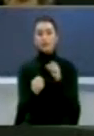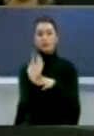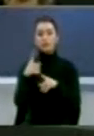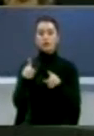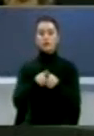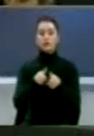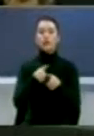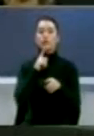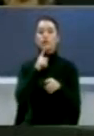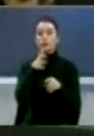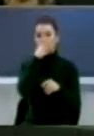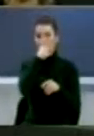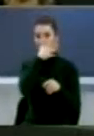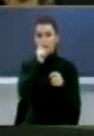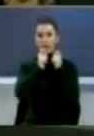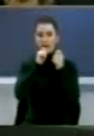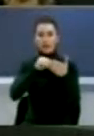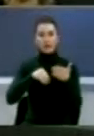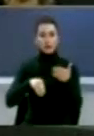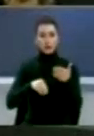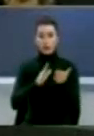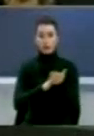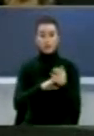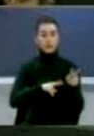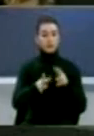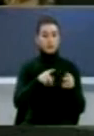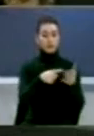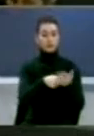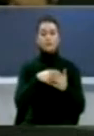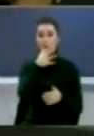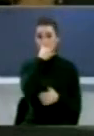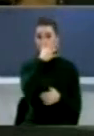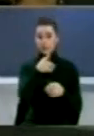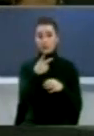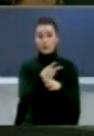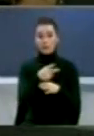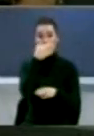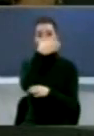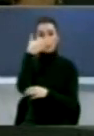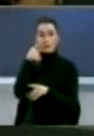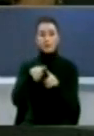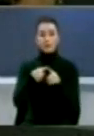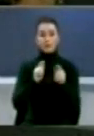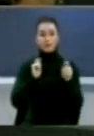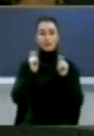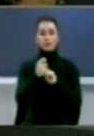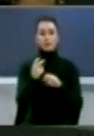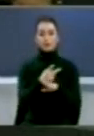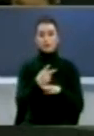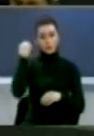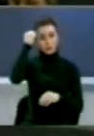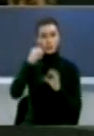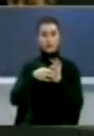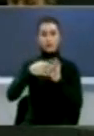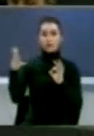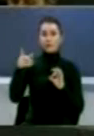shfuqizoshin të gjitha punët juridike me të cilat është të tërsuar prona publike dhe shqoqërore Gjak periudës të kolonizimit të Kosovës nga Serbia,